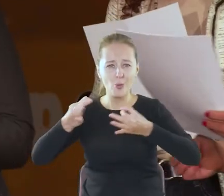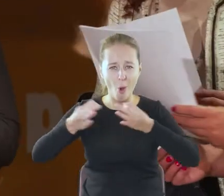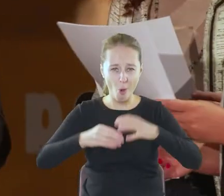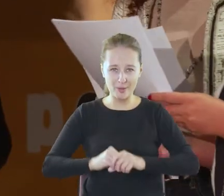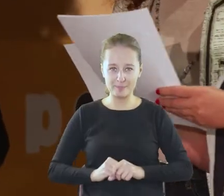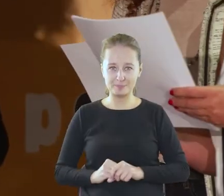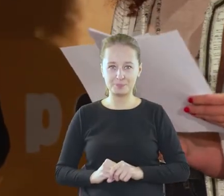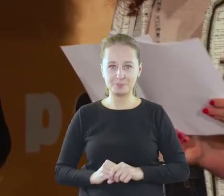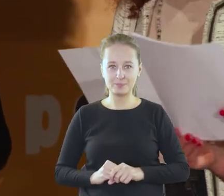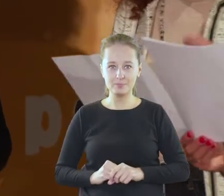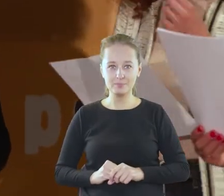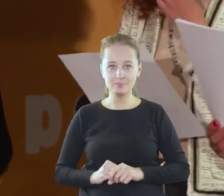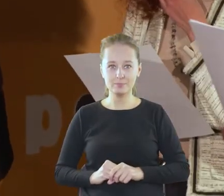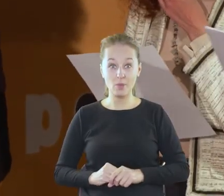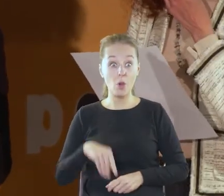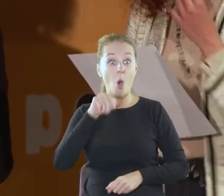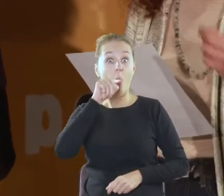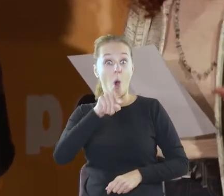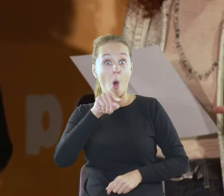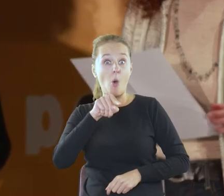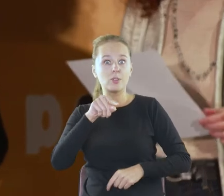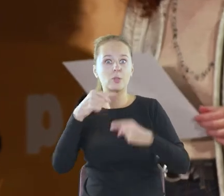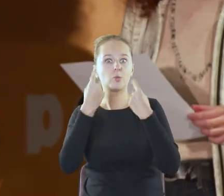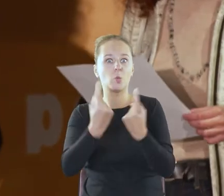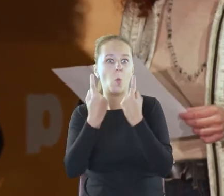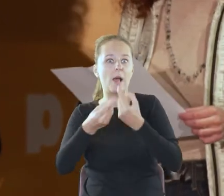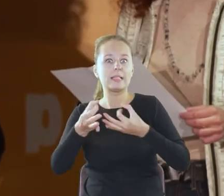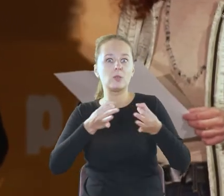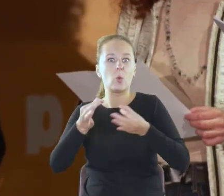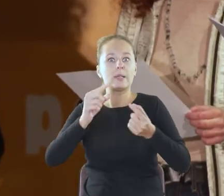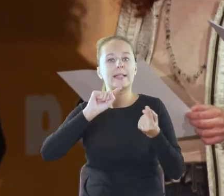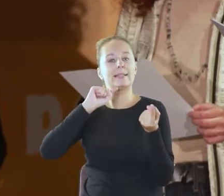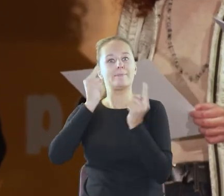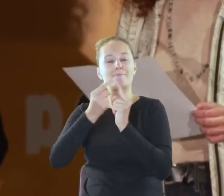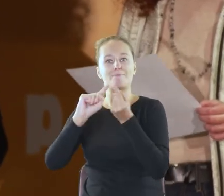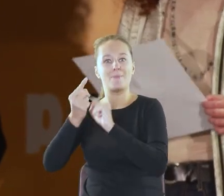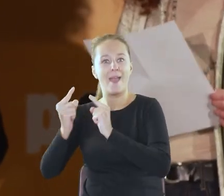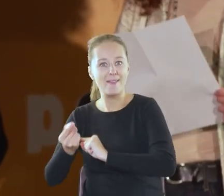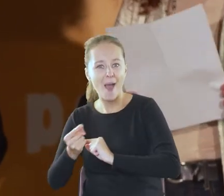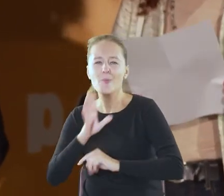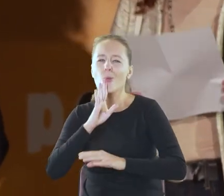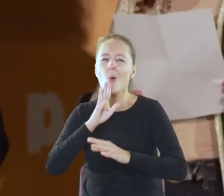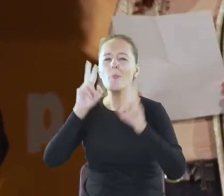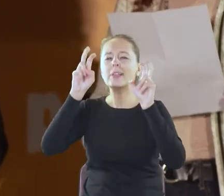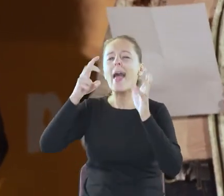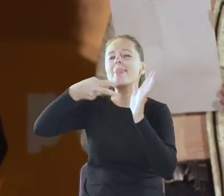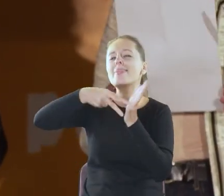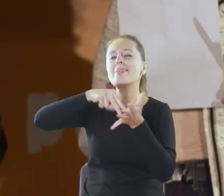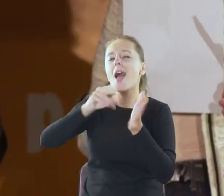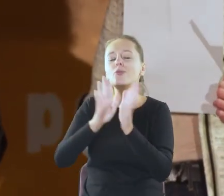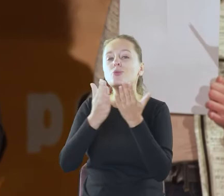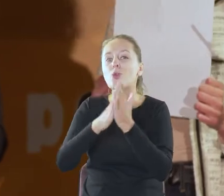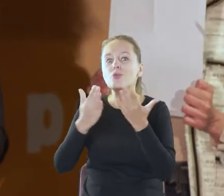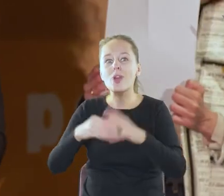Oni się w punktach zwrotnych kręcą jak w tańcu z książkami, bijąc na kciuki i serca vlogerki